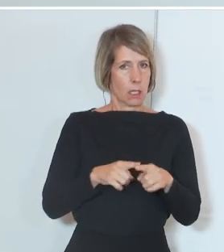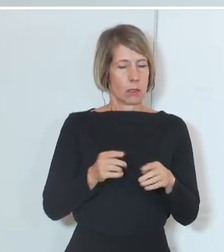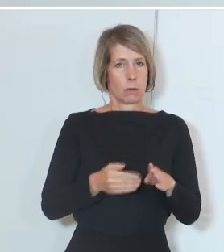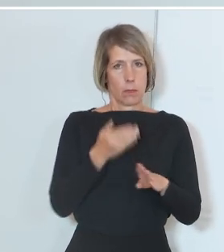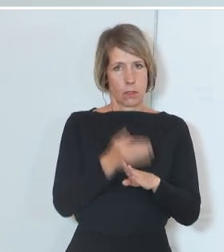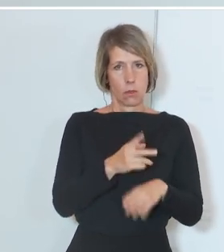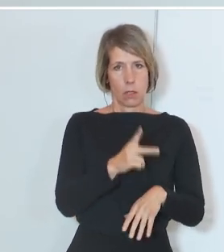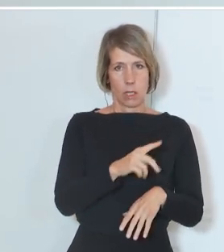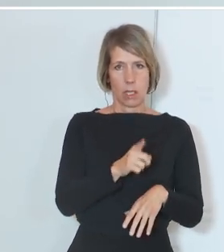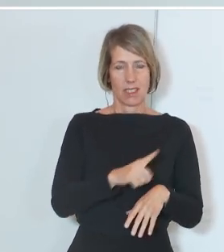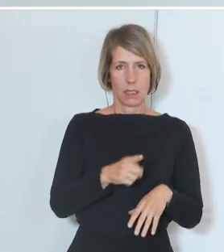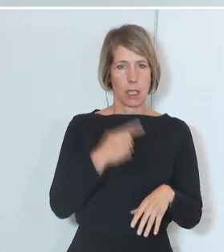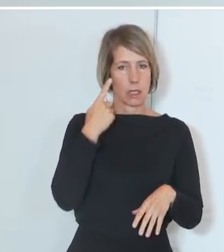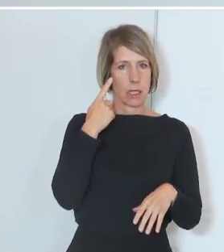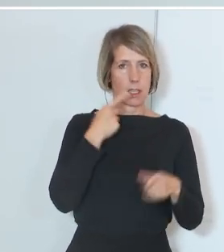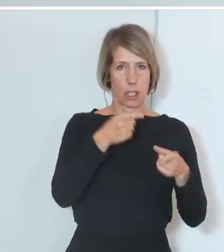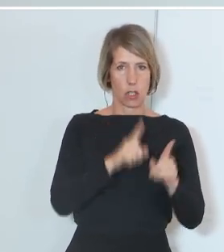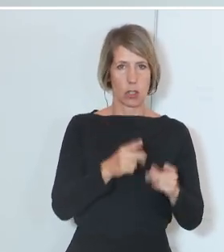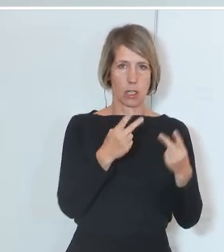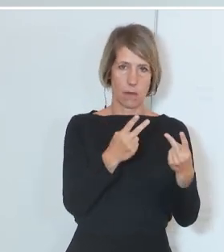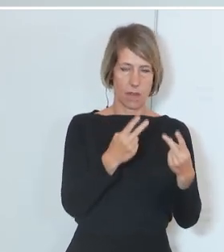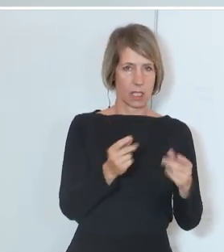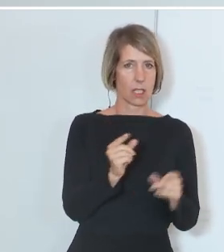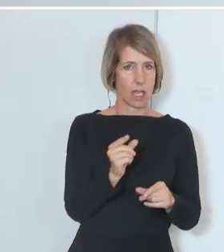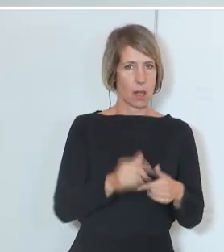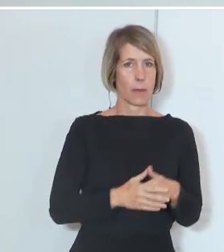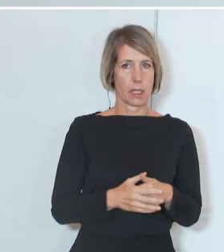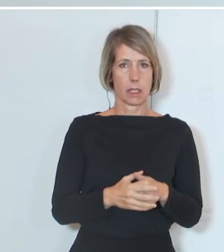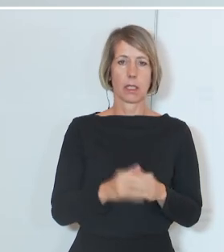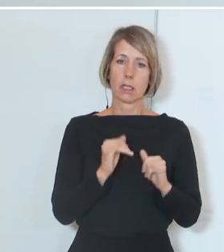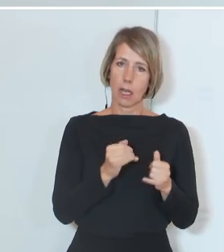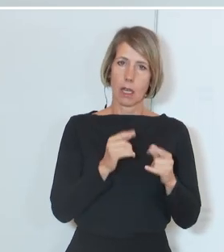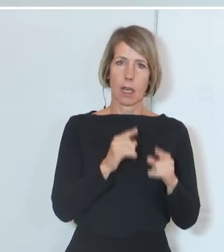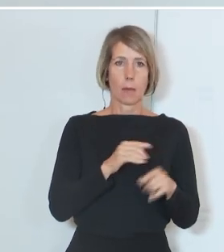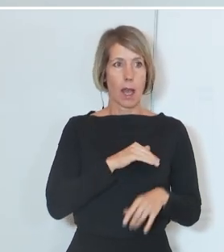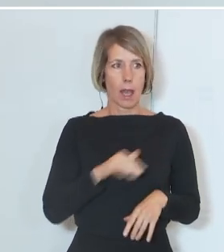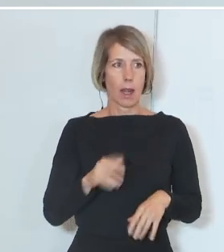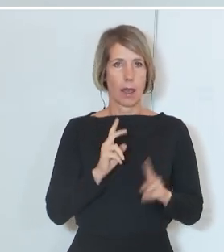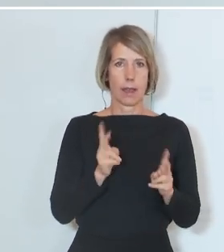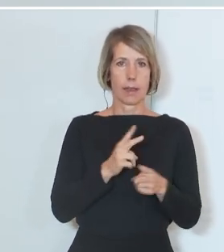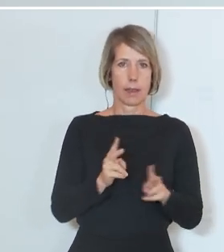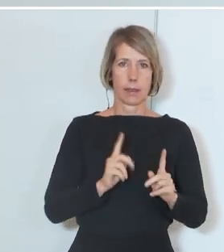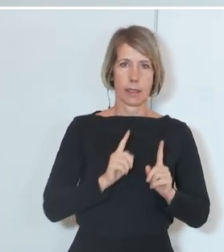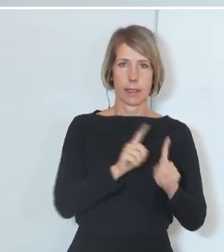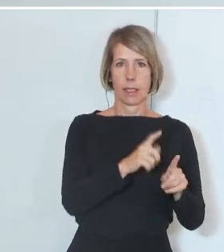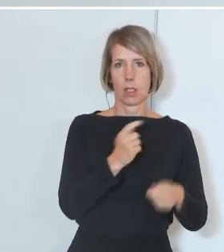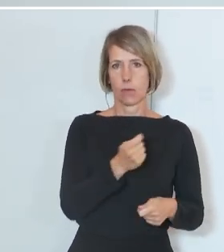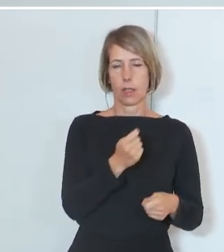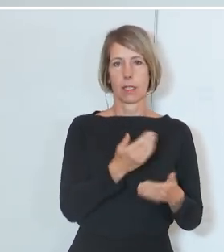KZ-Gedenkstätten ist ein ganz wichtiges Element dessen. Aber es können nicht alle in diese Gedenkstätten gehen.